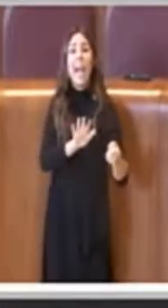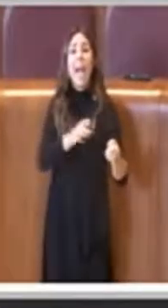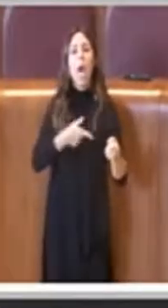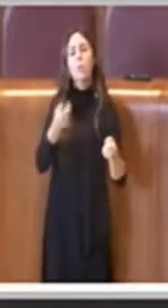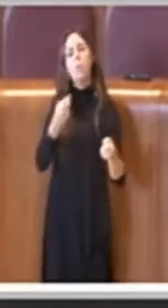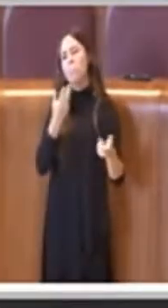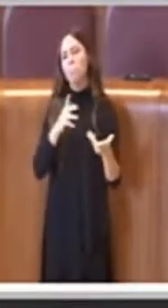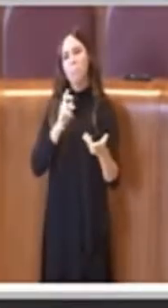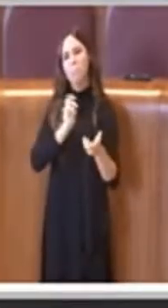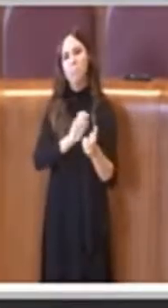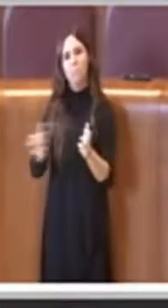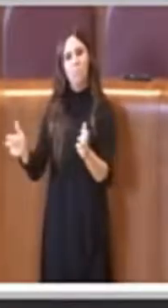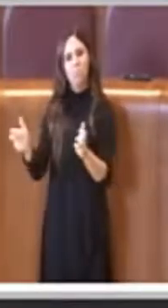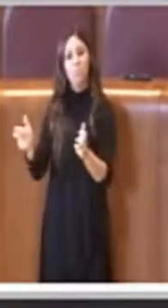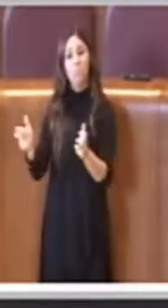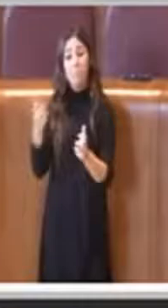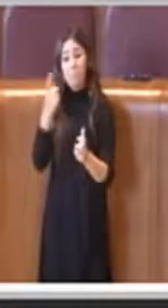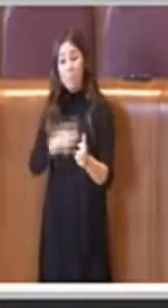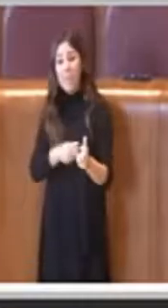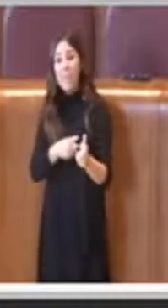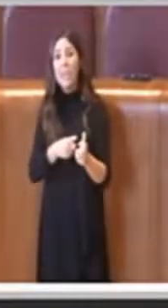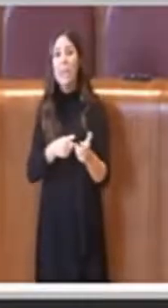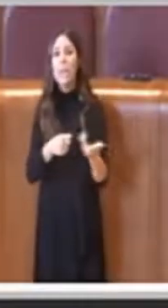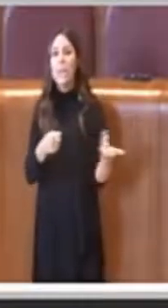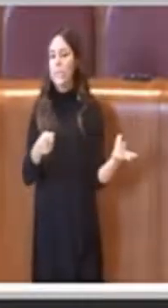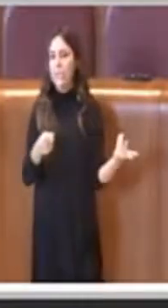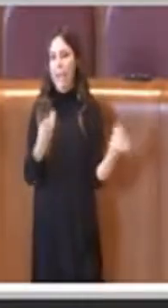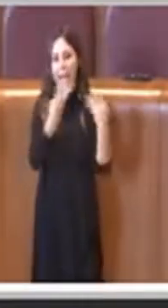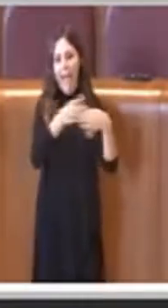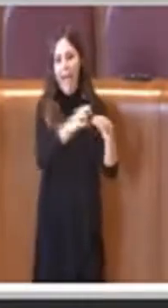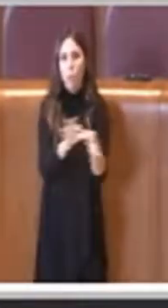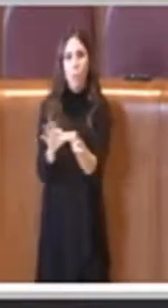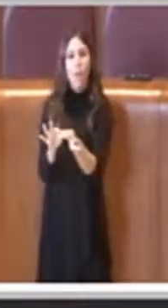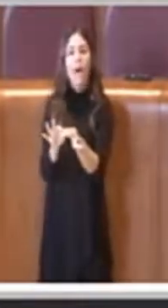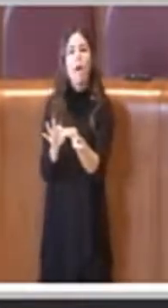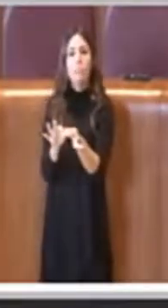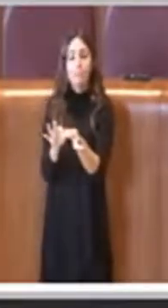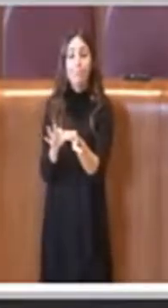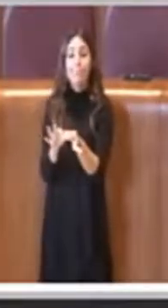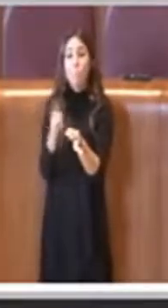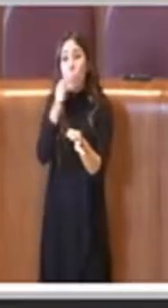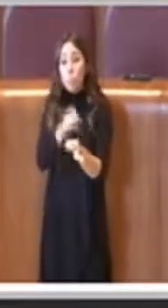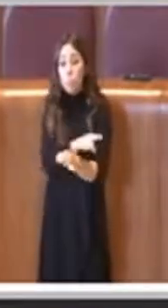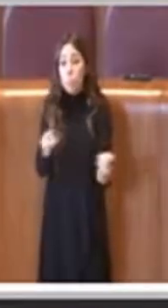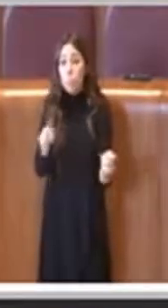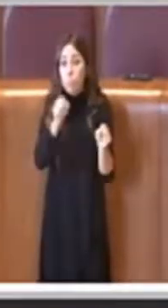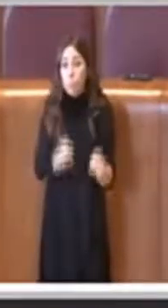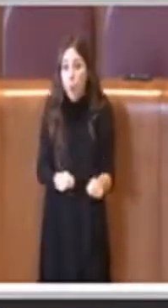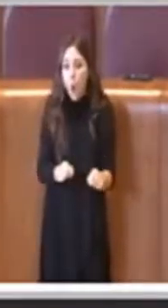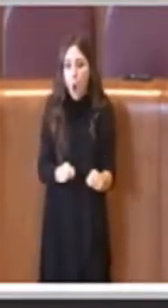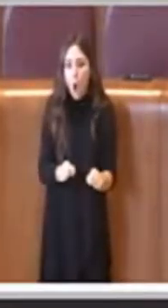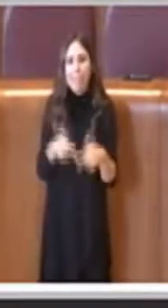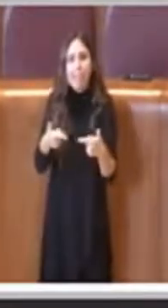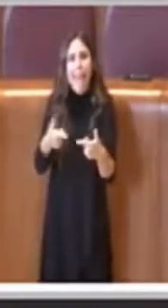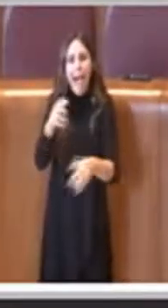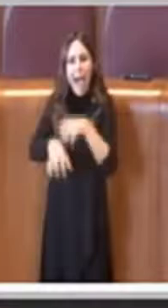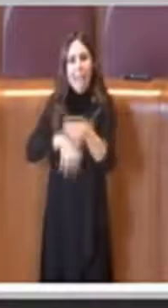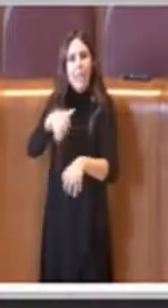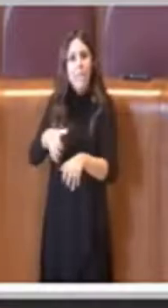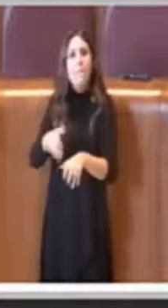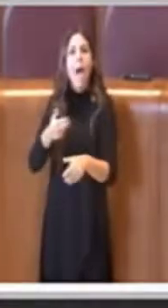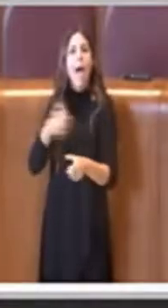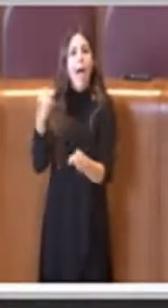sono tutti fattori che non possono permettere all'animale di lavorare